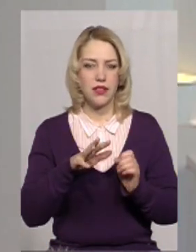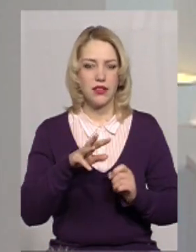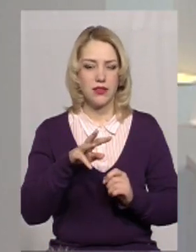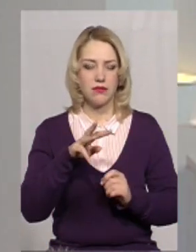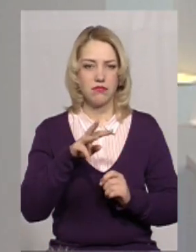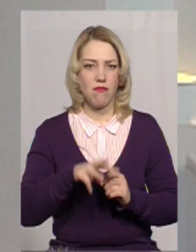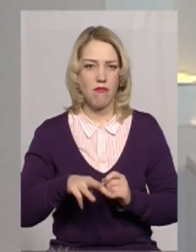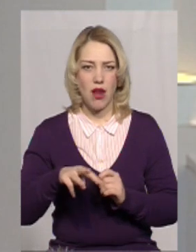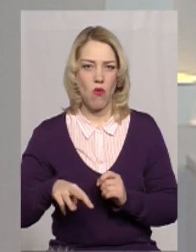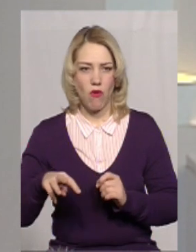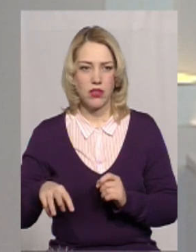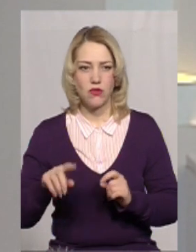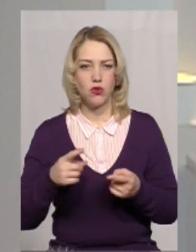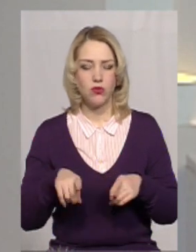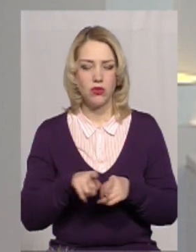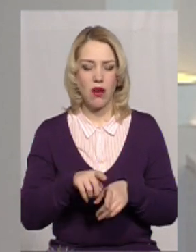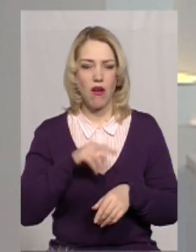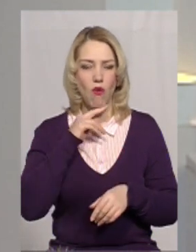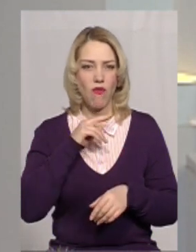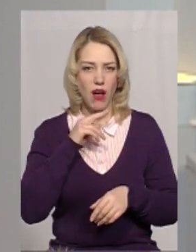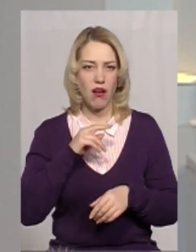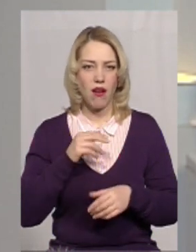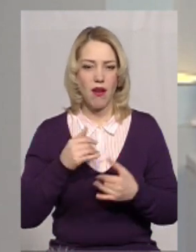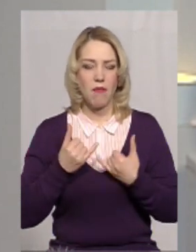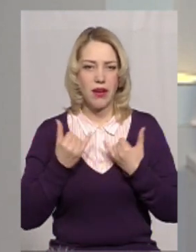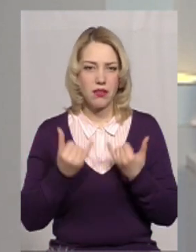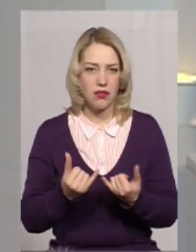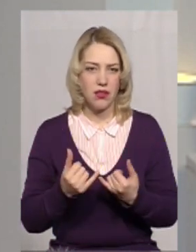увага приділена галузі охорони здоров'я?